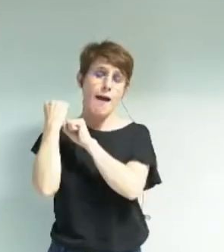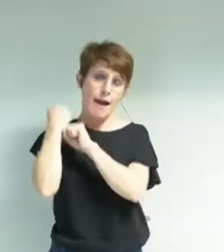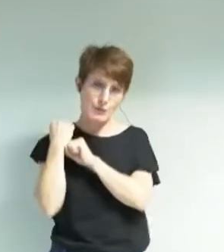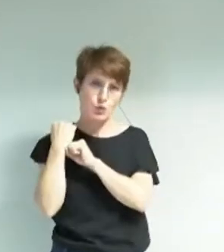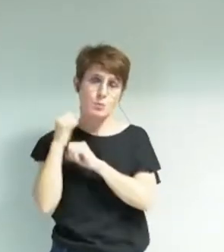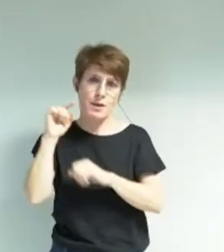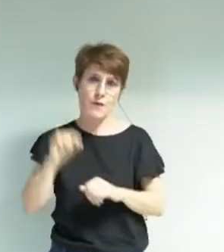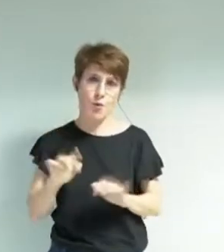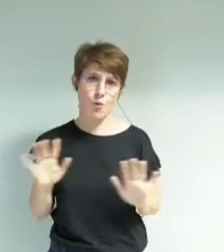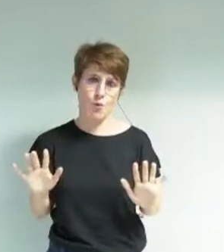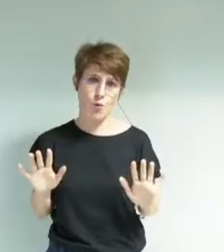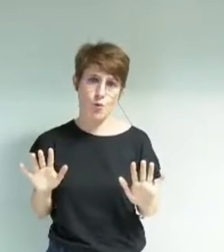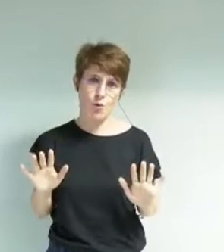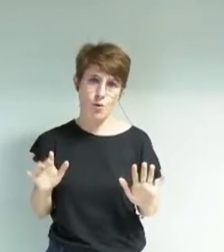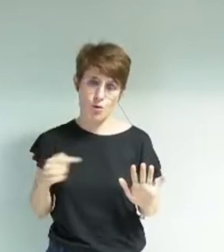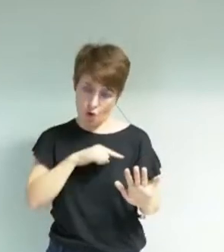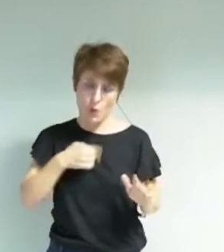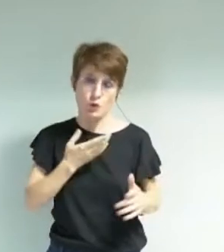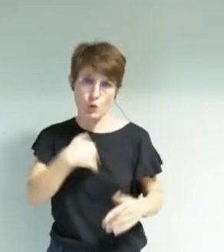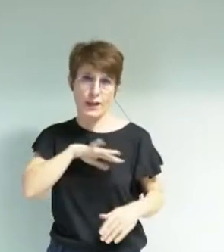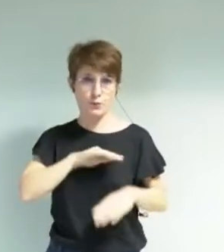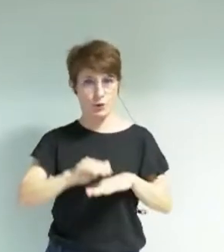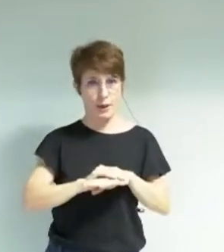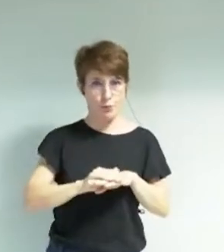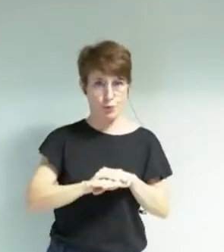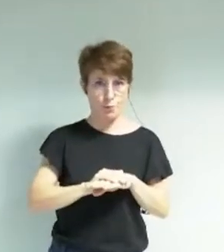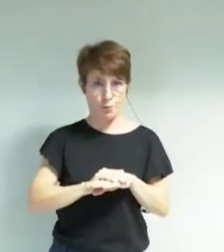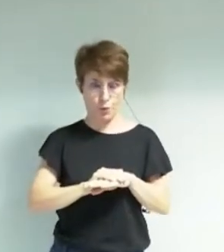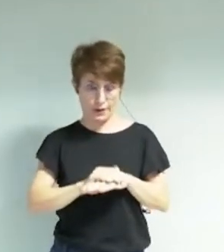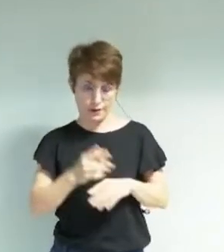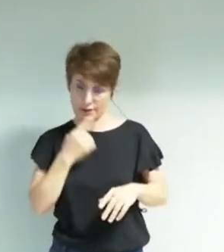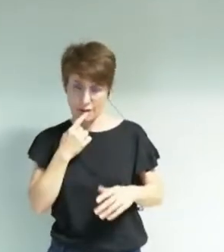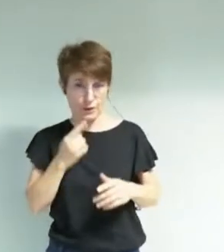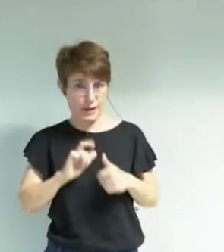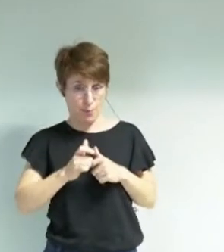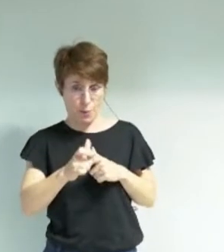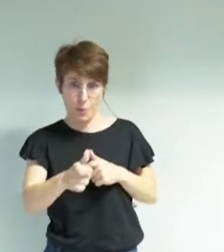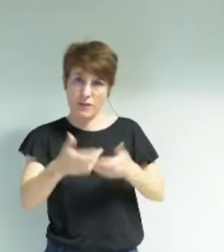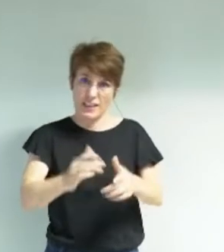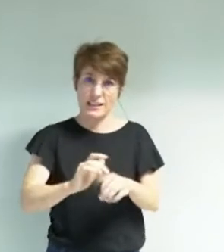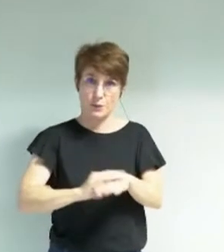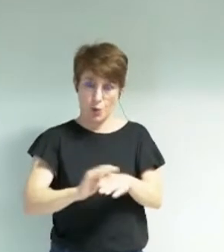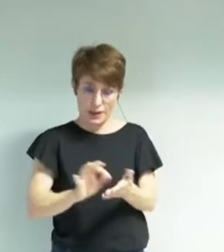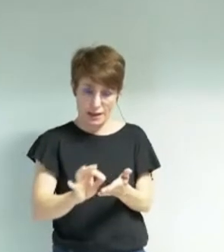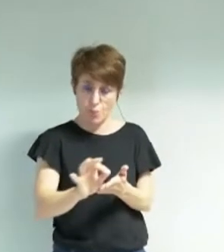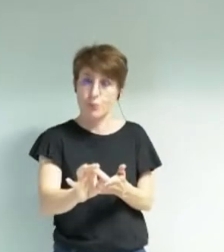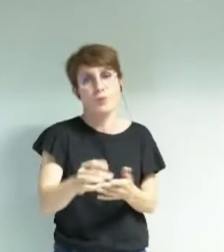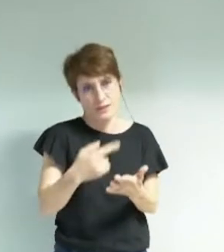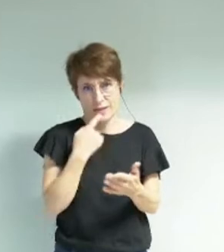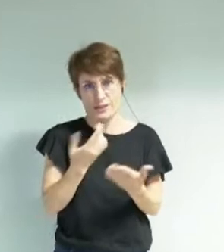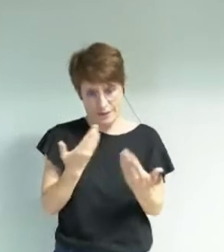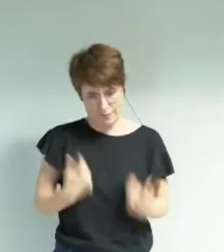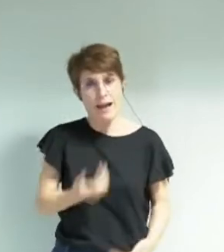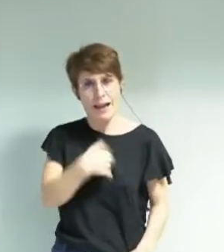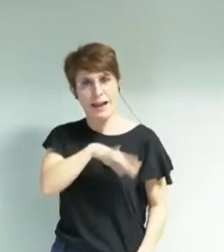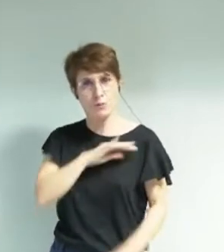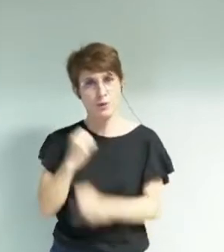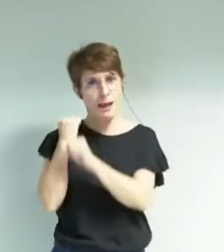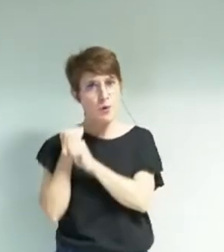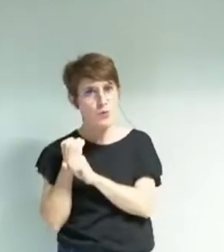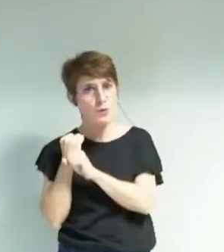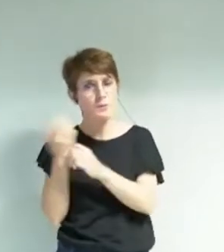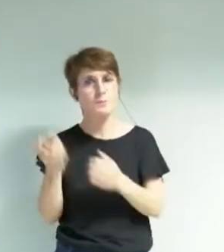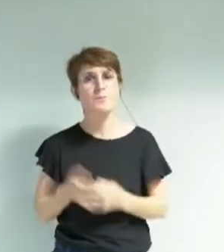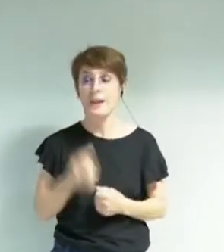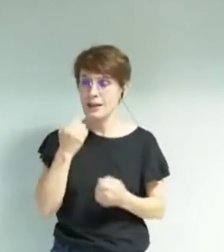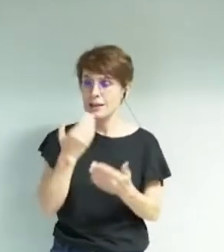responsable politique et par les politiques publiques que nous mettons en œuvre. C'est pourquoi je propose aussi dans cette délibération